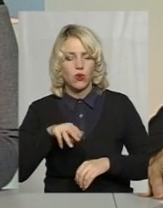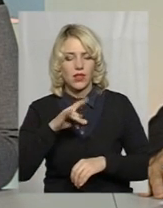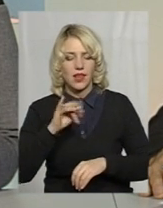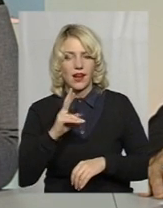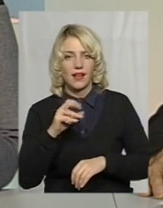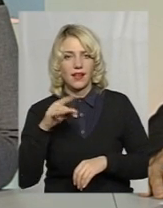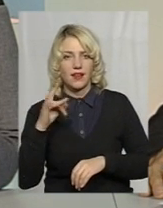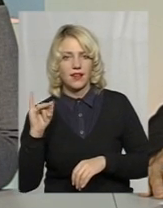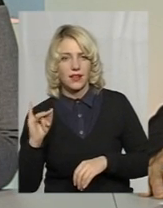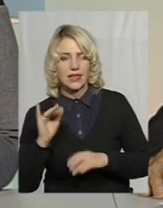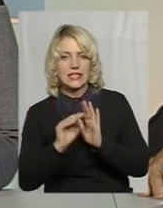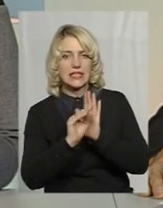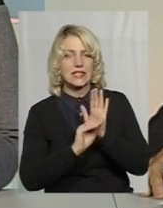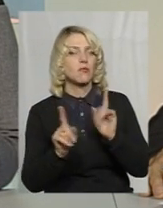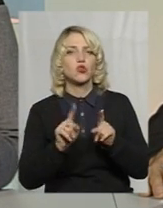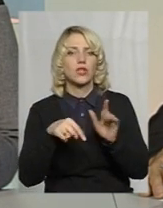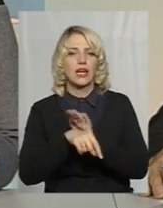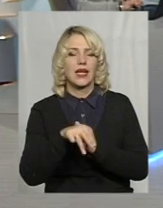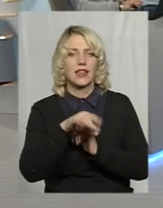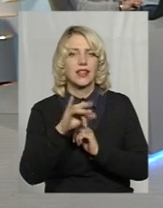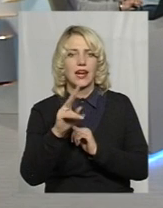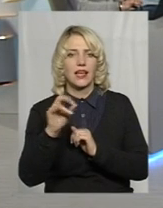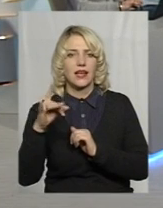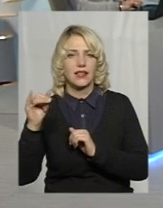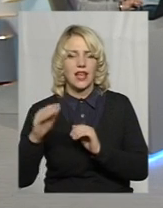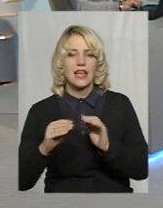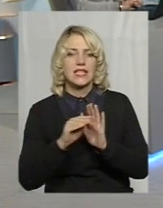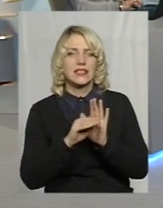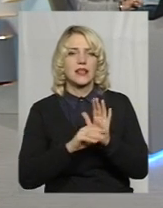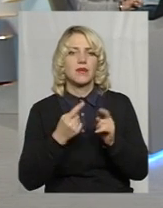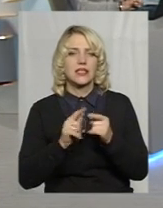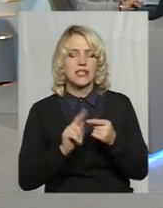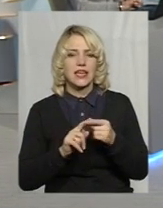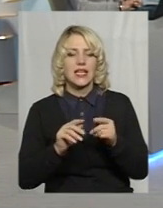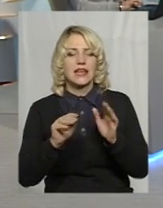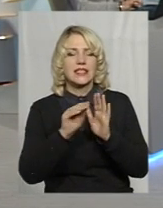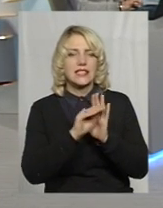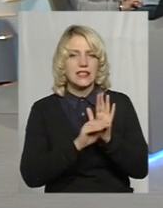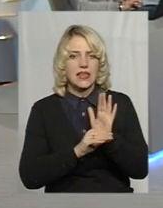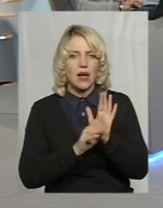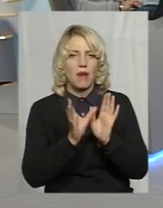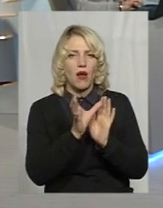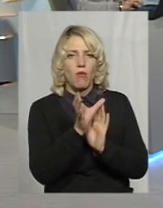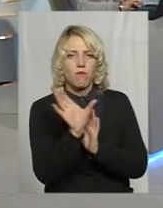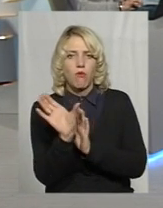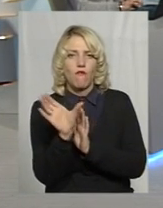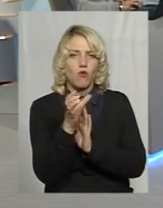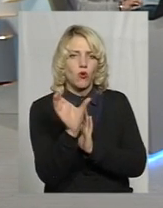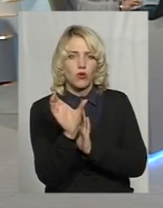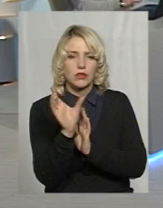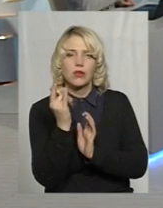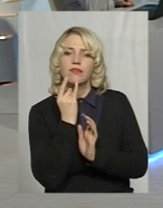системам. Що таке трекерна система? Це система повороту сонячної панелі до сонця. Як відомо,